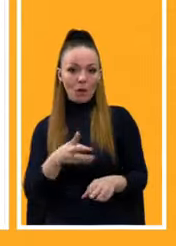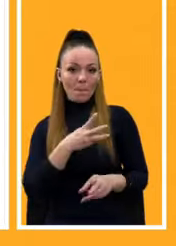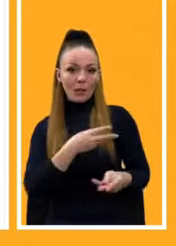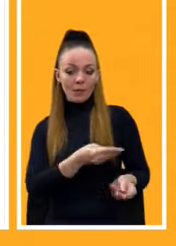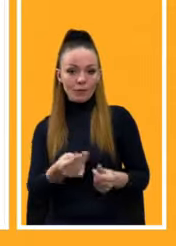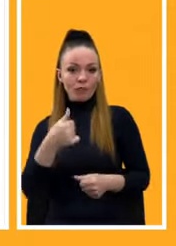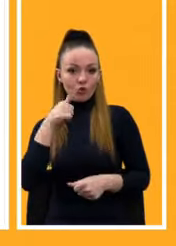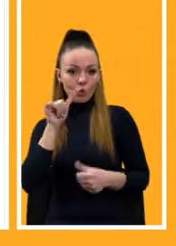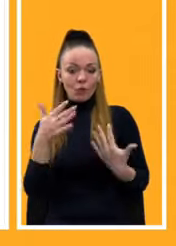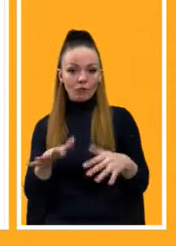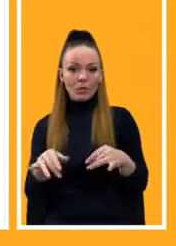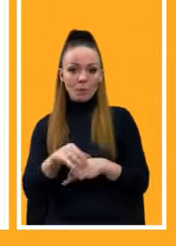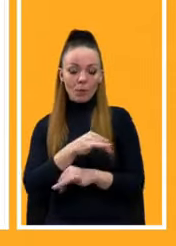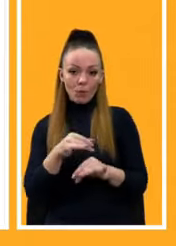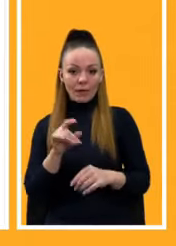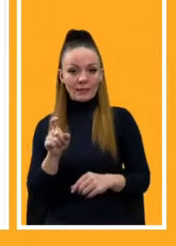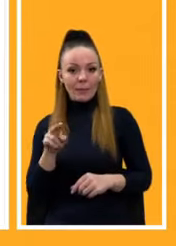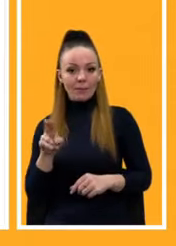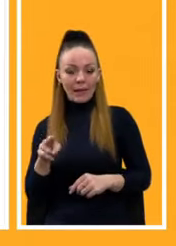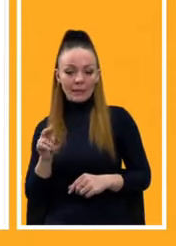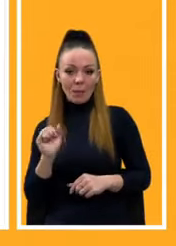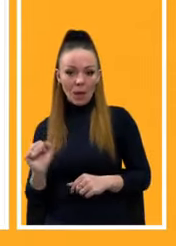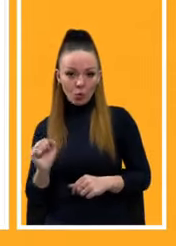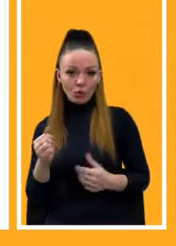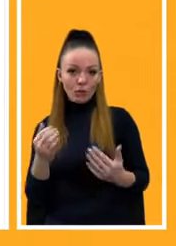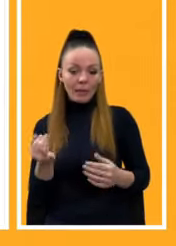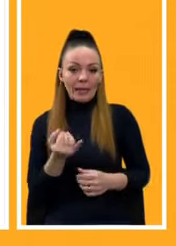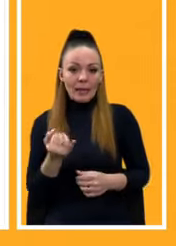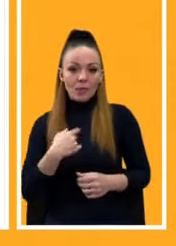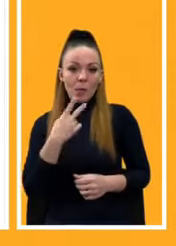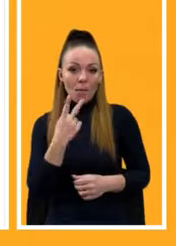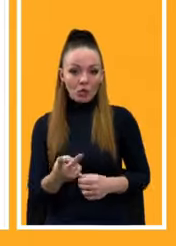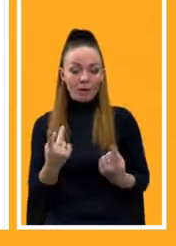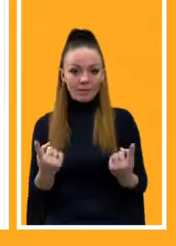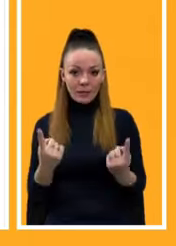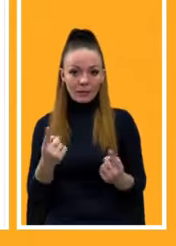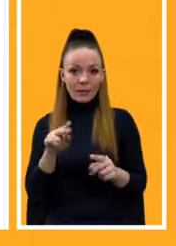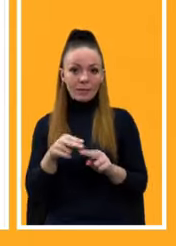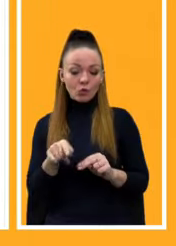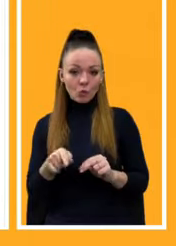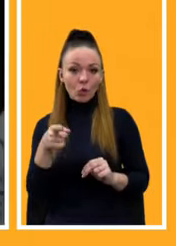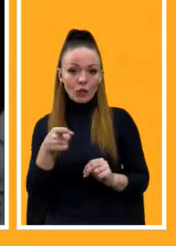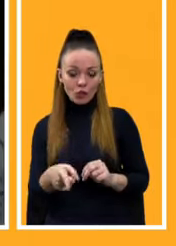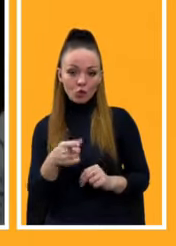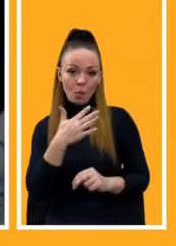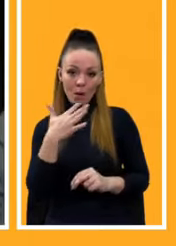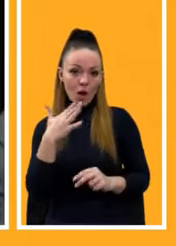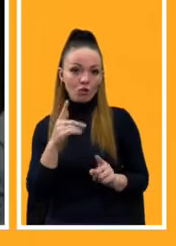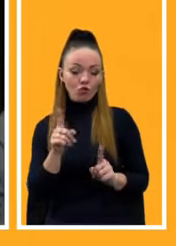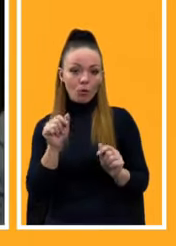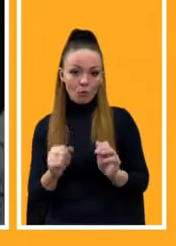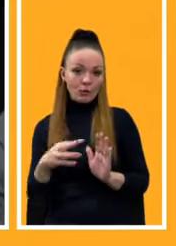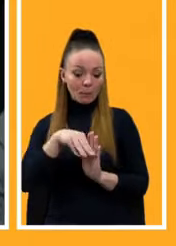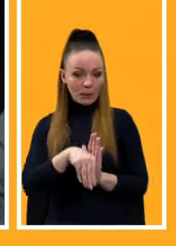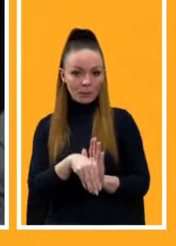вчора і вчора спілкувалися з Денисом Анатольовичем. Тобто, інтерес ми бачимо великий. І саме в цю тисячу, я думаю, багато чого зможе поміститися